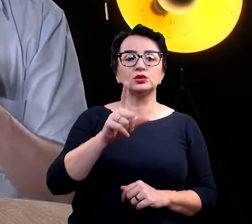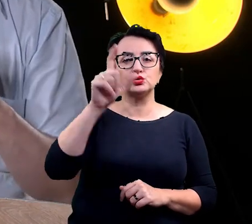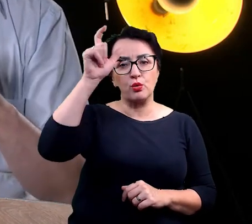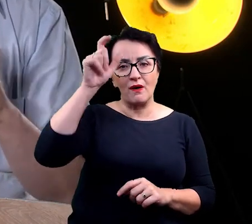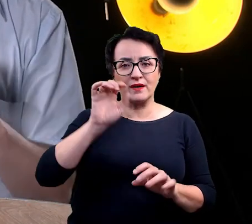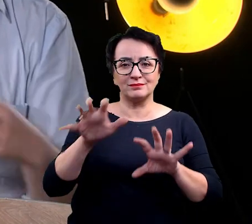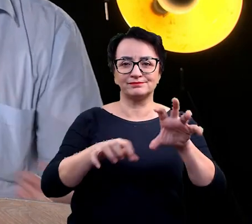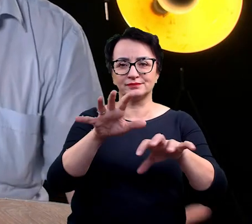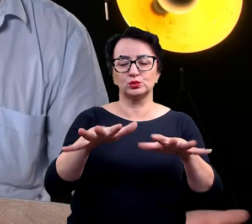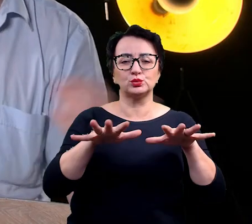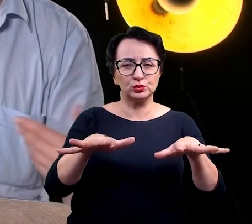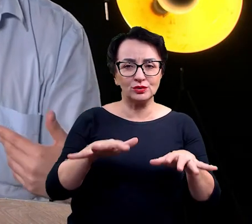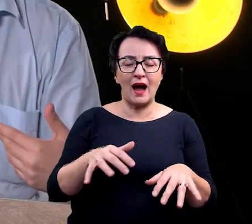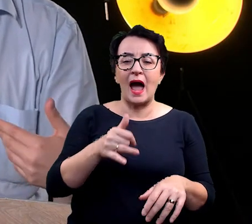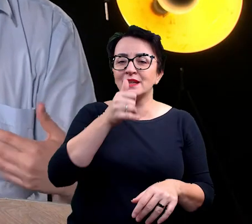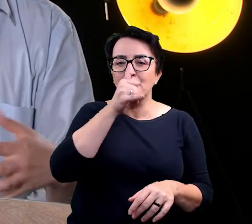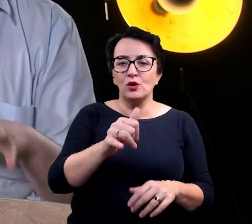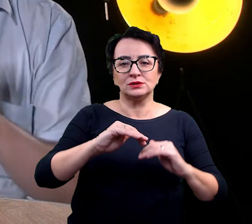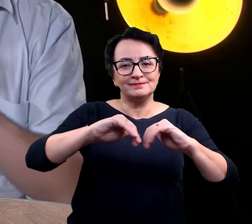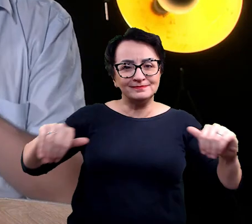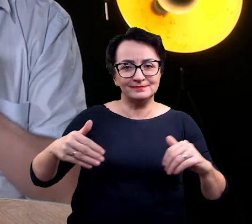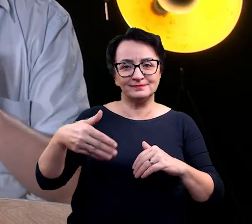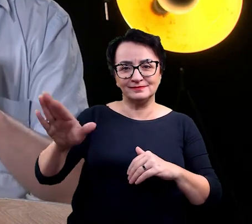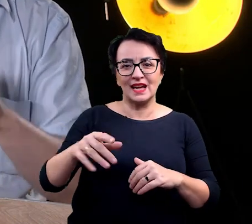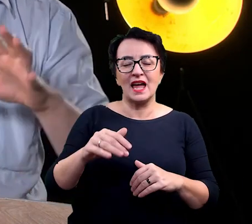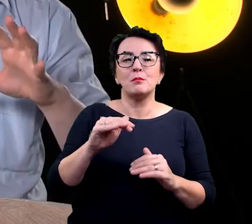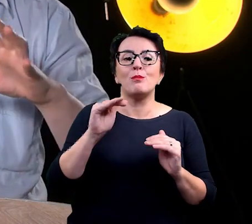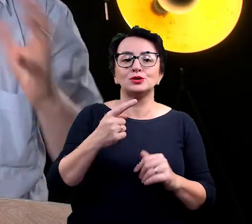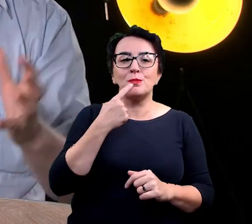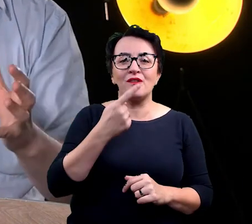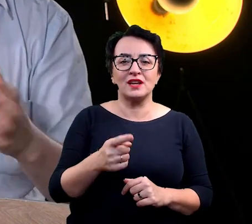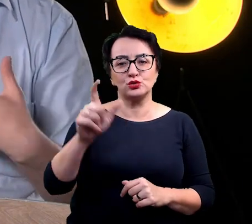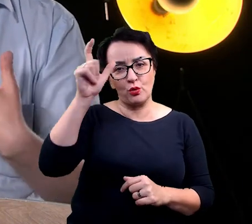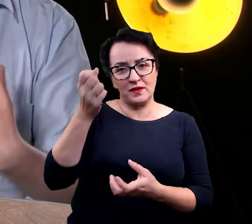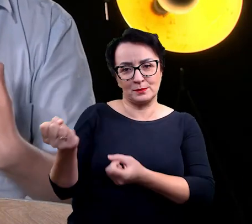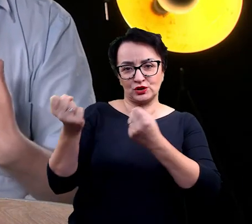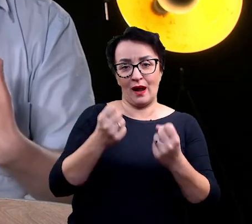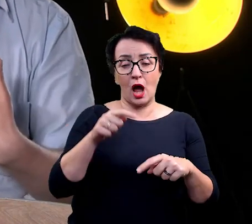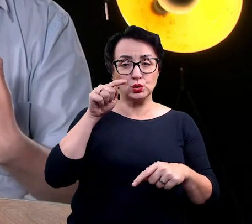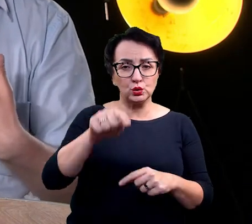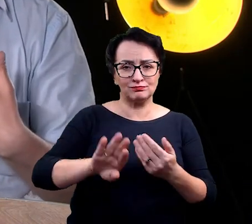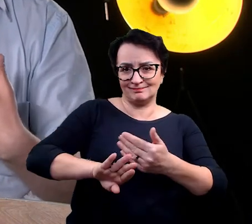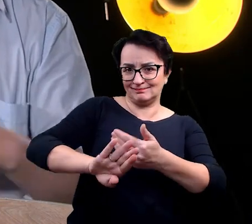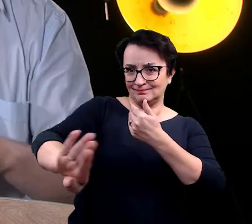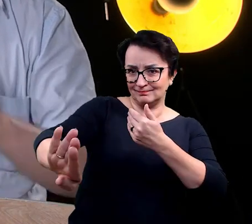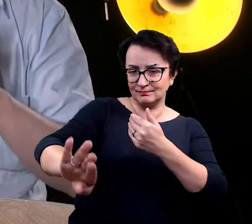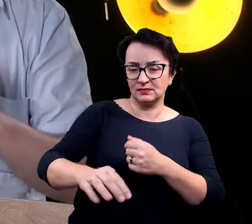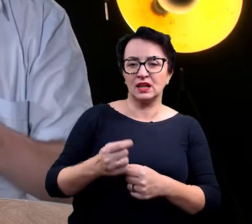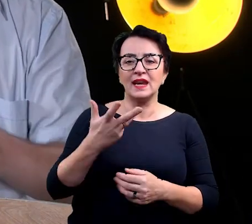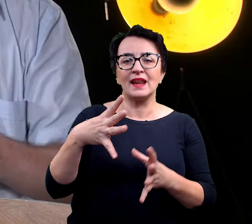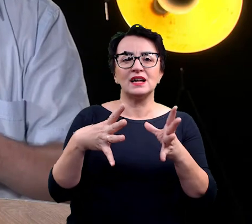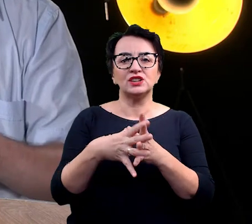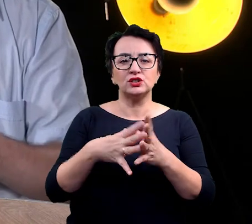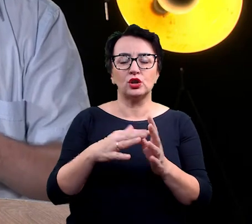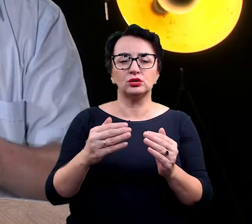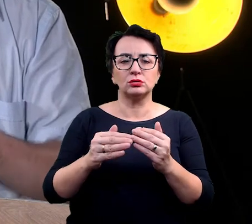wykluczyć tego, że człowiek coś przyniósł. Natomiast tutaj mamy do czynienia z czymś, co jest odizolowane. To jest kilkadziesiąt kilometrów od wybrzeje Islandii. Ludzie